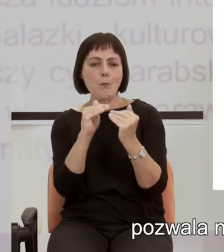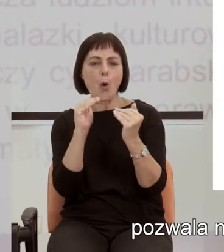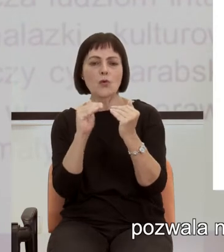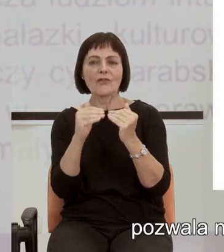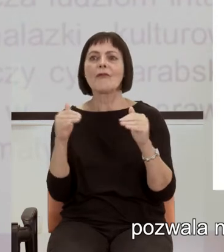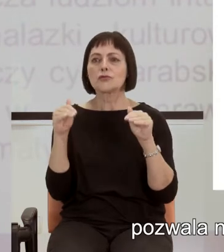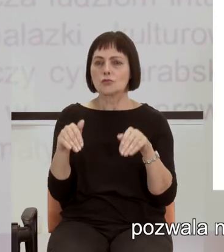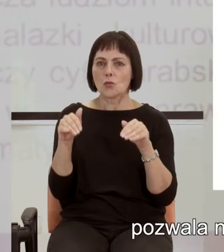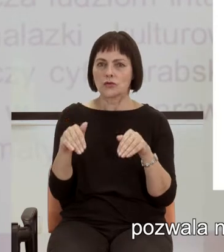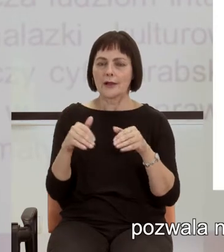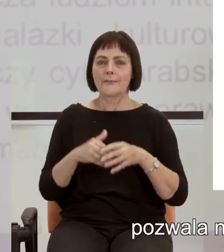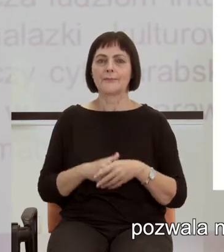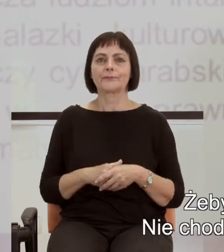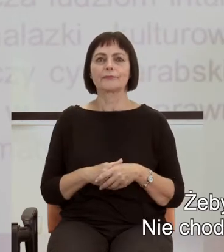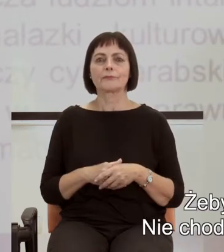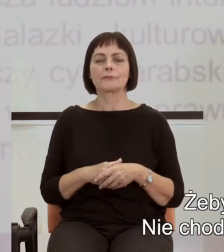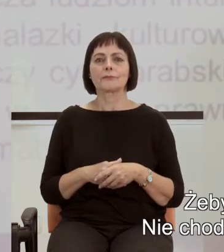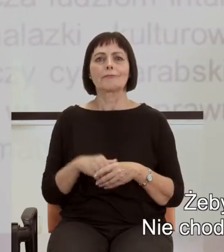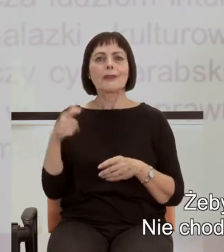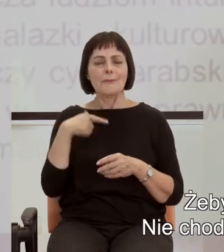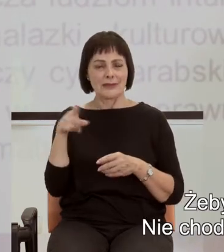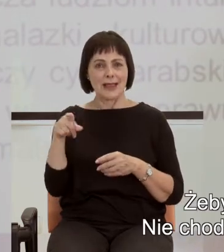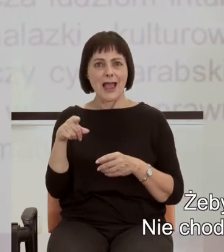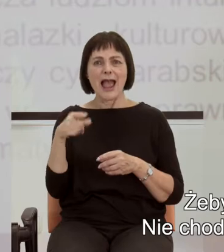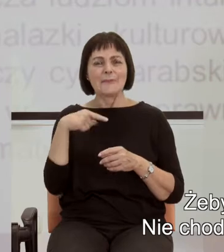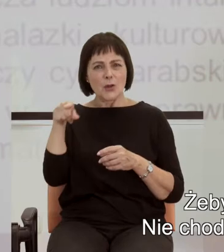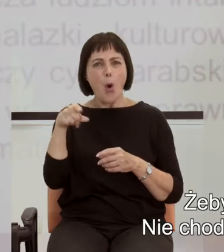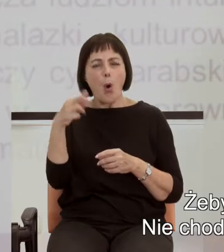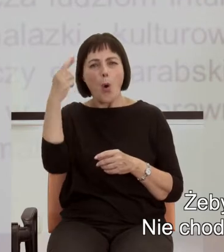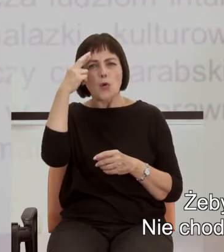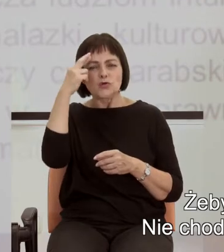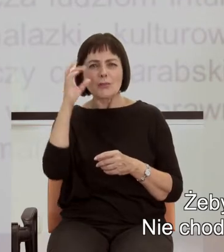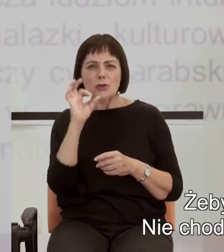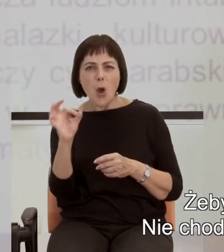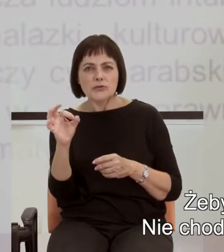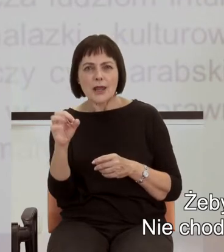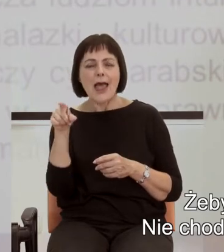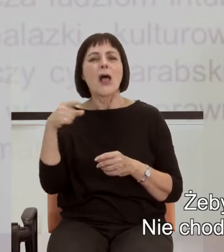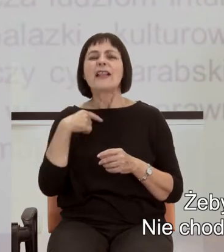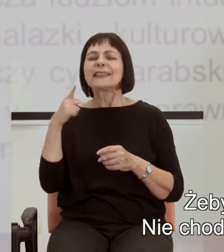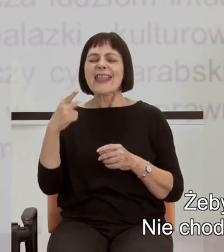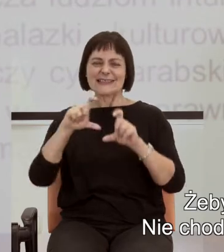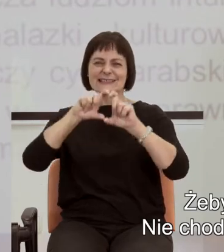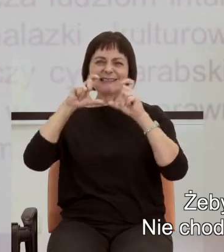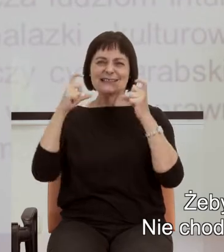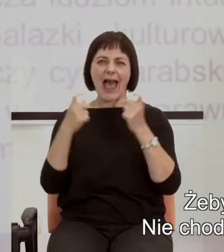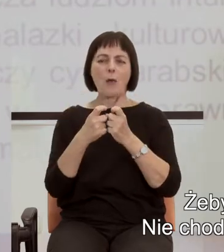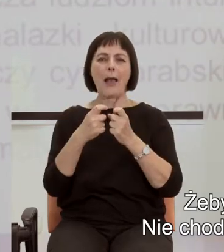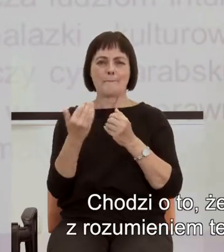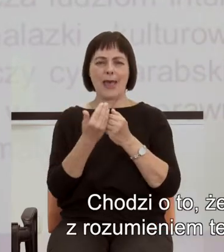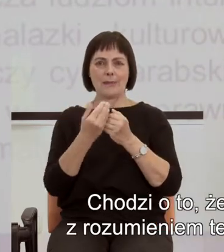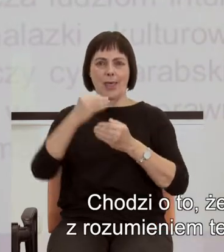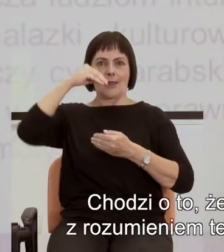elementy różnych zbiorów. Żebyście Państwo nie zrozumieli mnie źle, nie chodzi o to, że cała matematyka jest wrodzona.